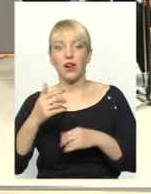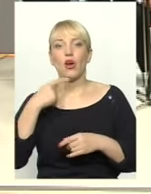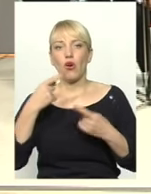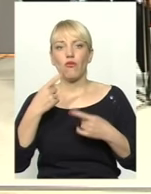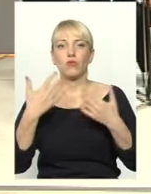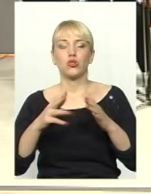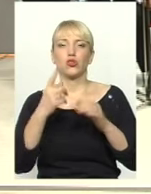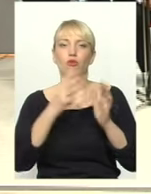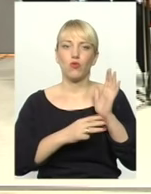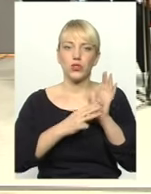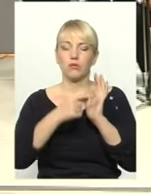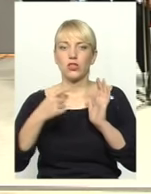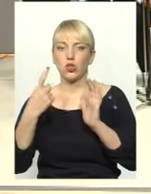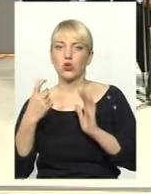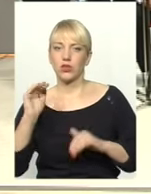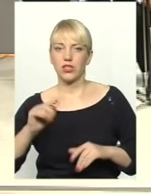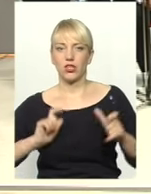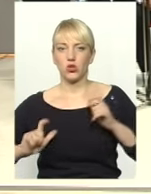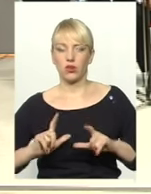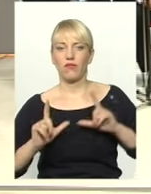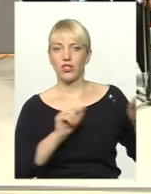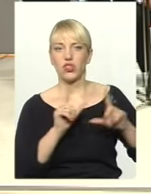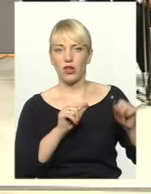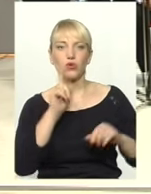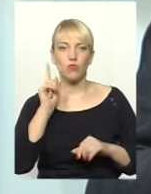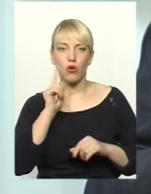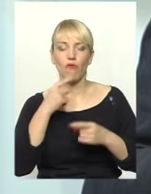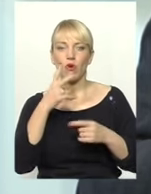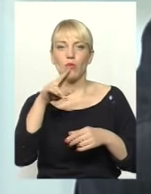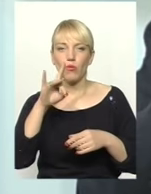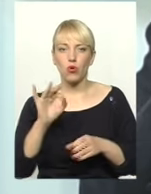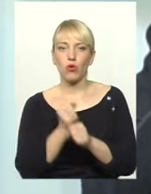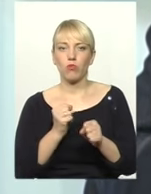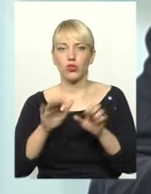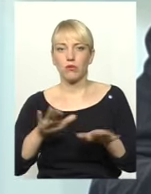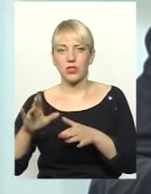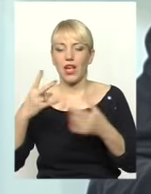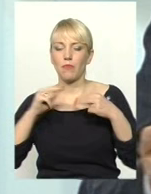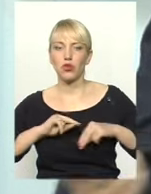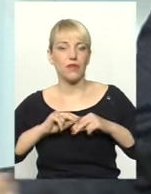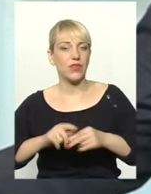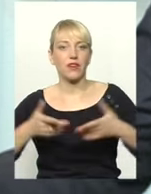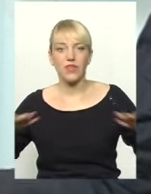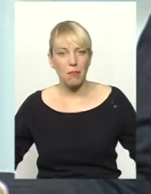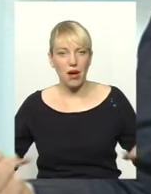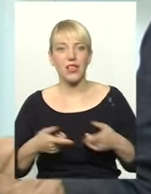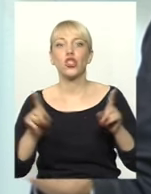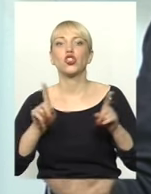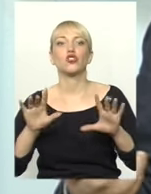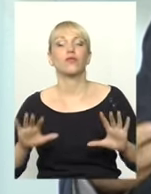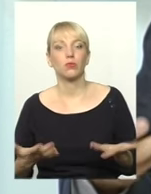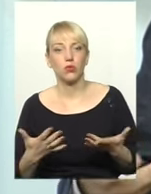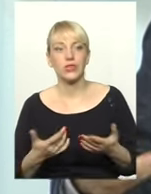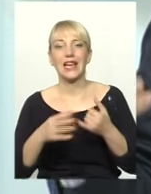о 80-100 тисячах студентів, виїжджає молодь, сьогодні ми говоримо о робочих місцях, але сьогодні вже працівників немає. І сьогодні що відбулося?